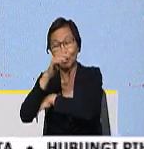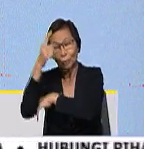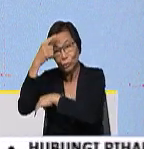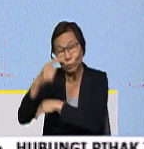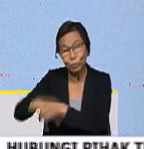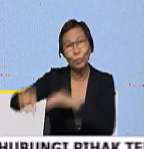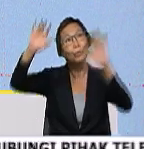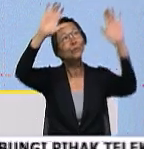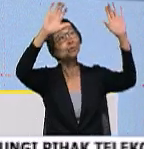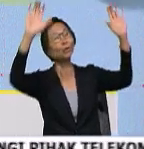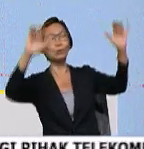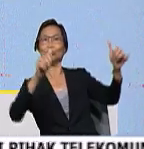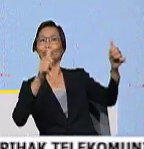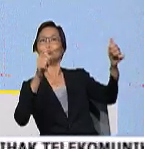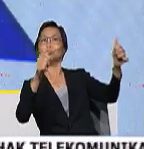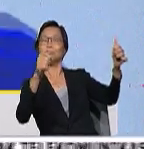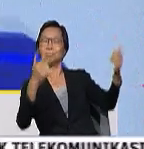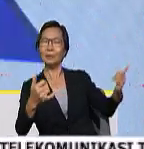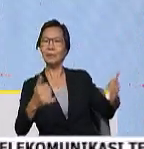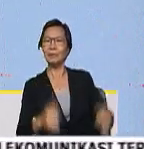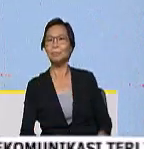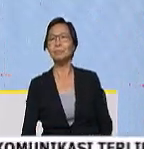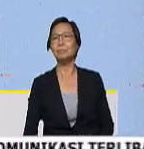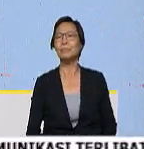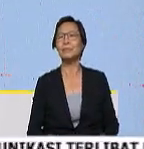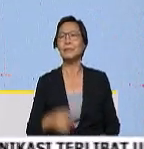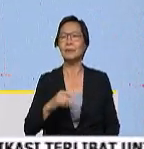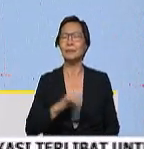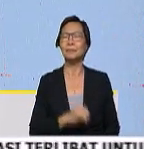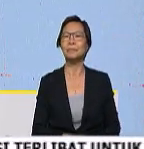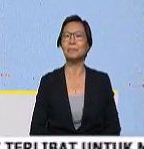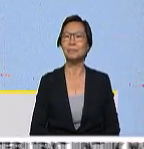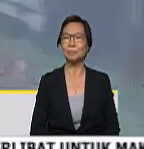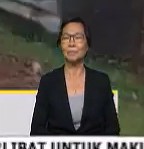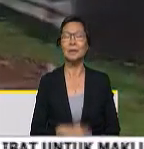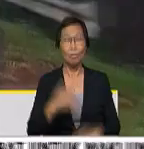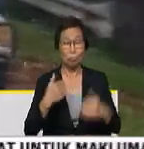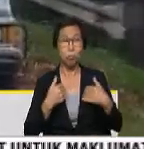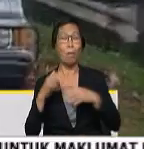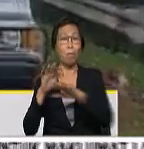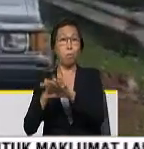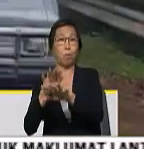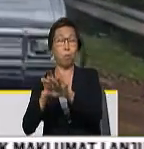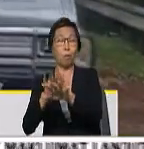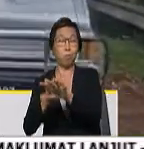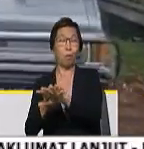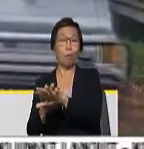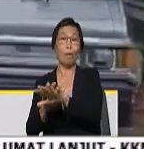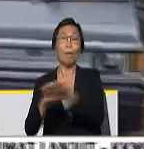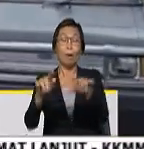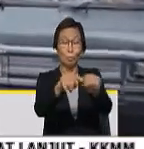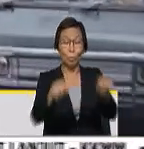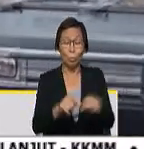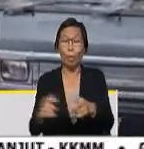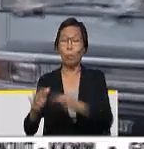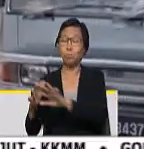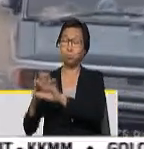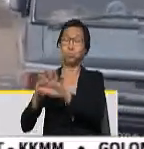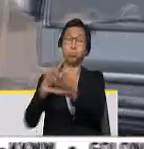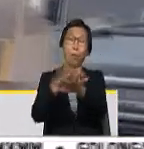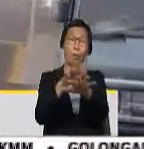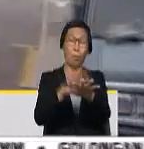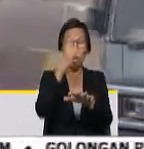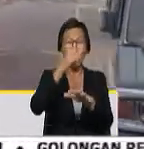semua, cuaca ketika ini berada dengan kena baik sekali dan semangnya menyaksikan ramai peluang setempat di kawasan ini mengambil peluang untuk keluar mengundi,